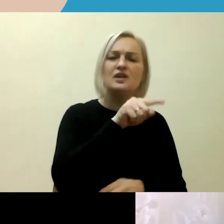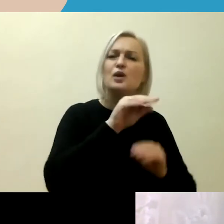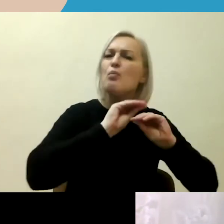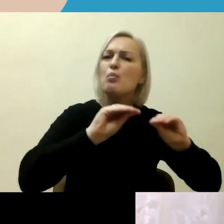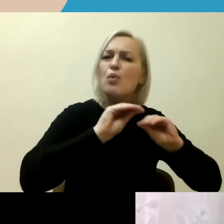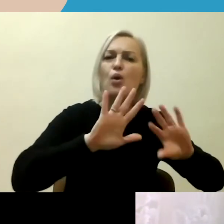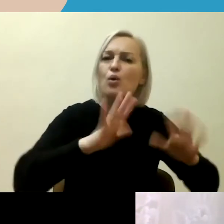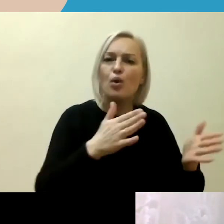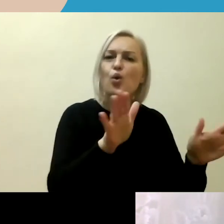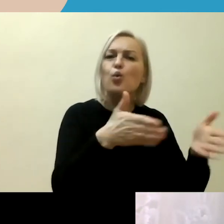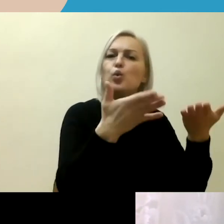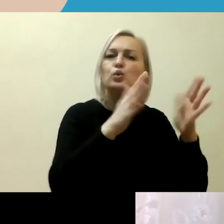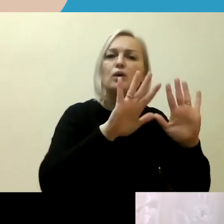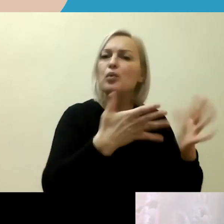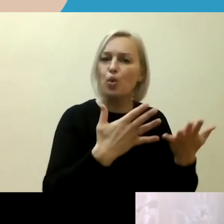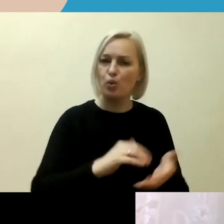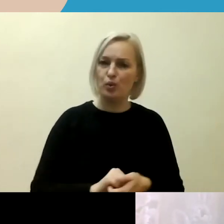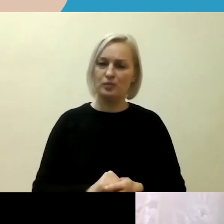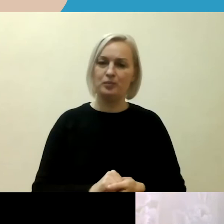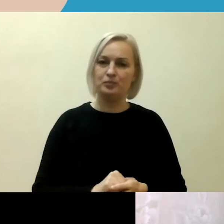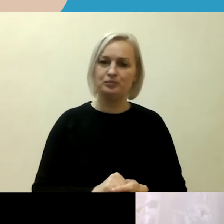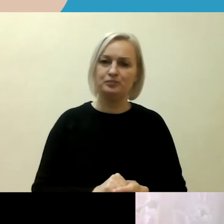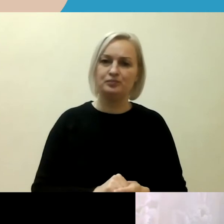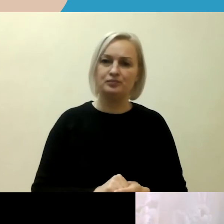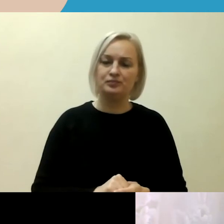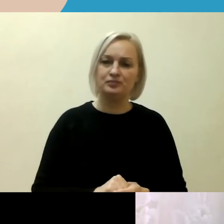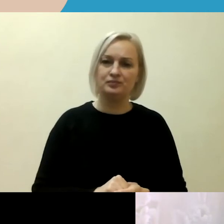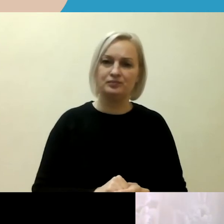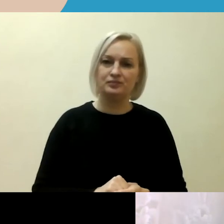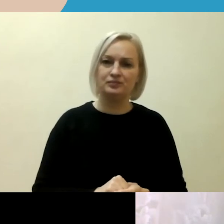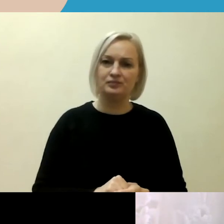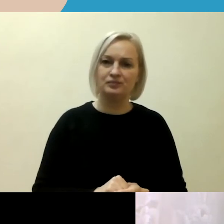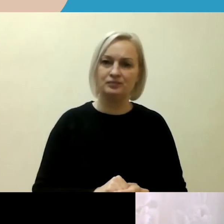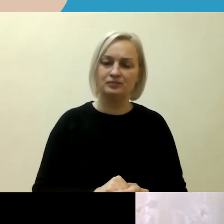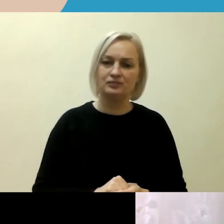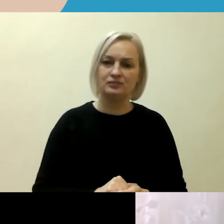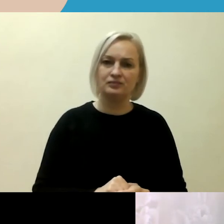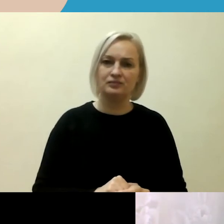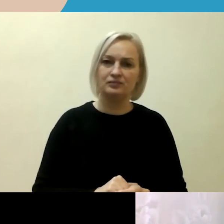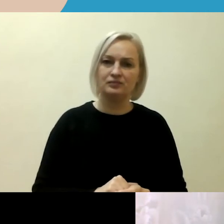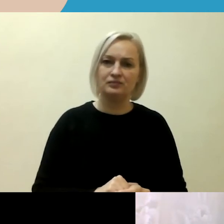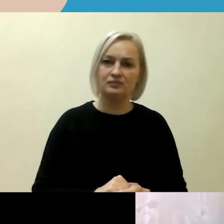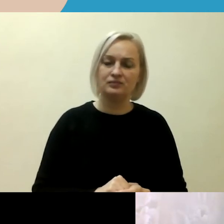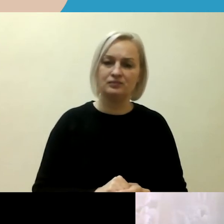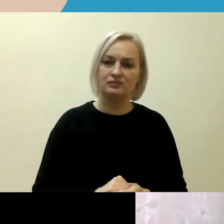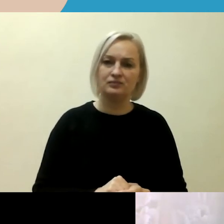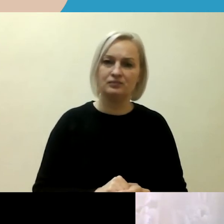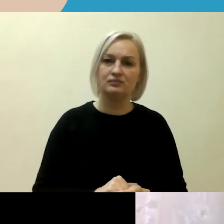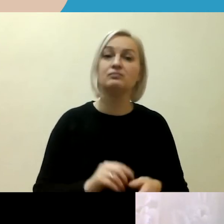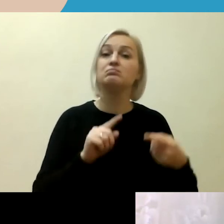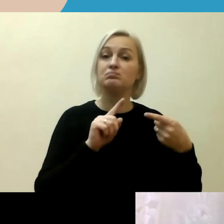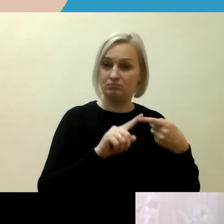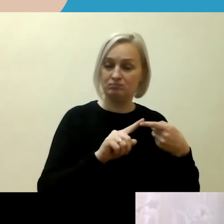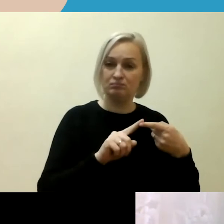ugdami net, kaip jūs sakėt per frazuodamas ir komisaro pavaduotoja? Tai visų pirma, tiek